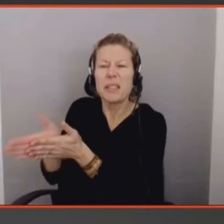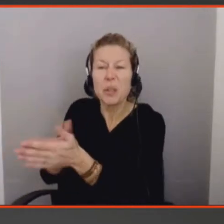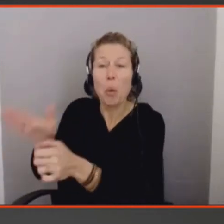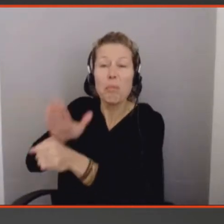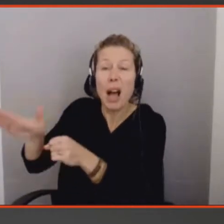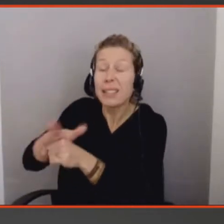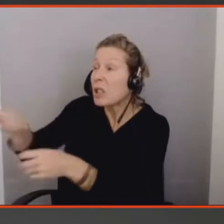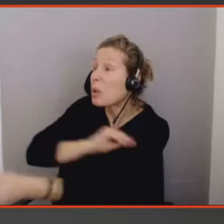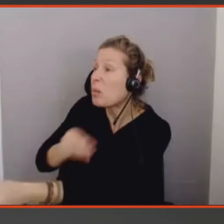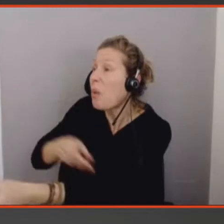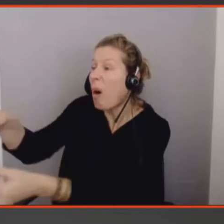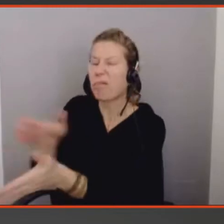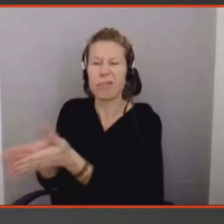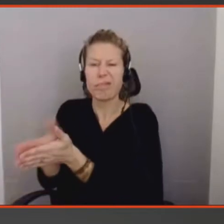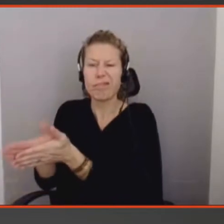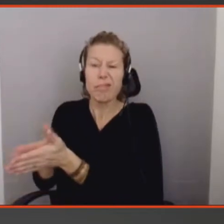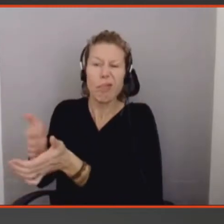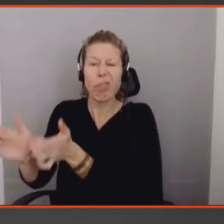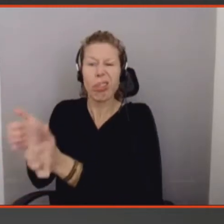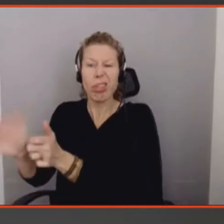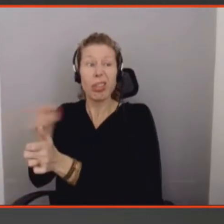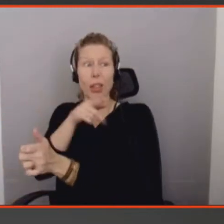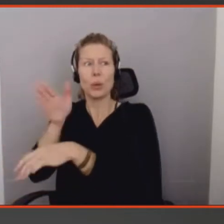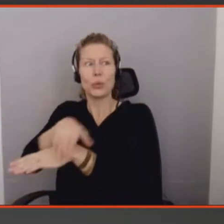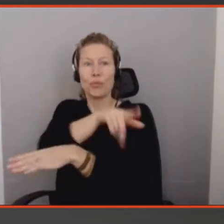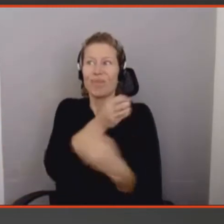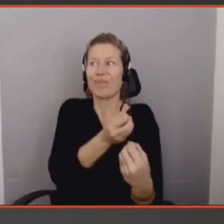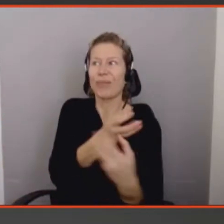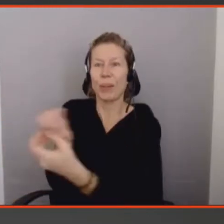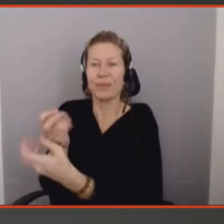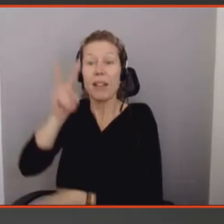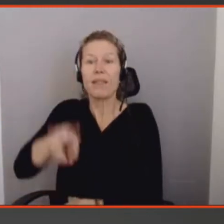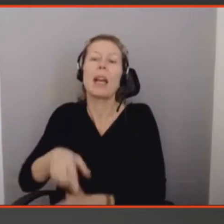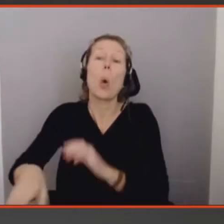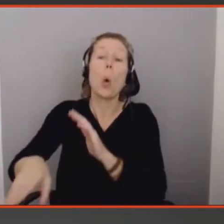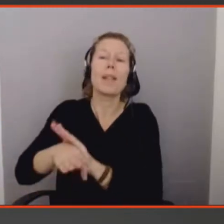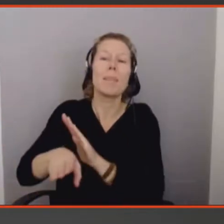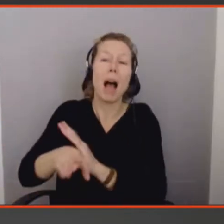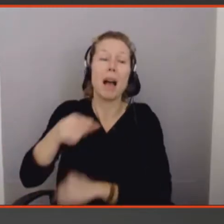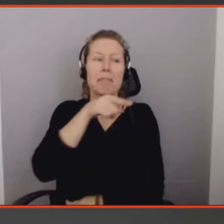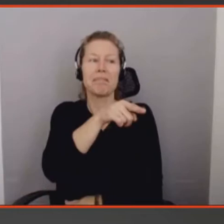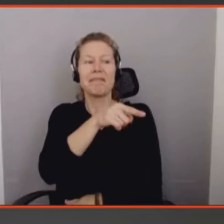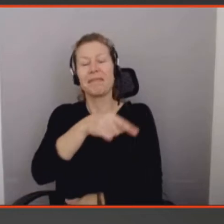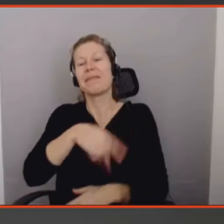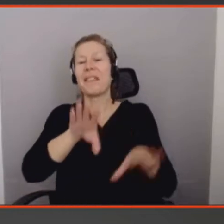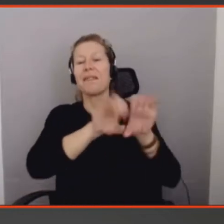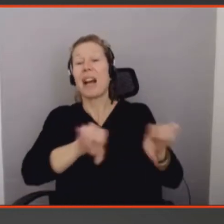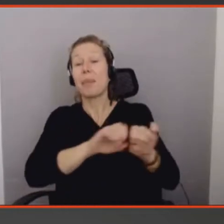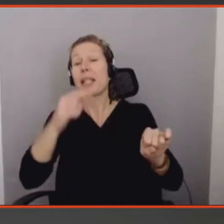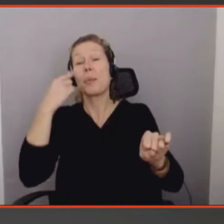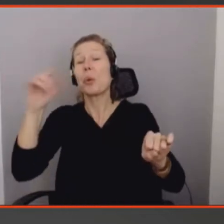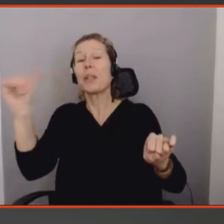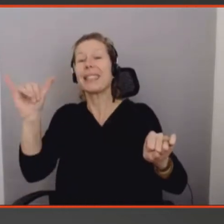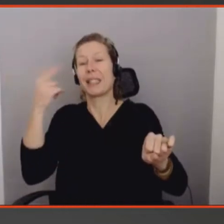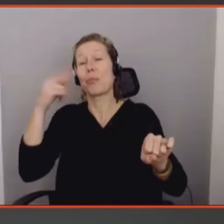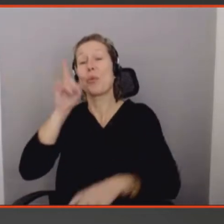Et à la base, l'audience, ça a été fait pour les femmes. On a eu quelques remarques en disant que c'était un petit peu sexiste de prendre